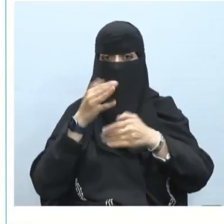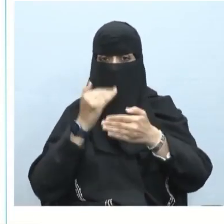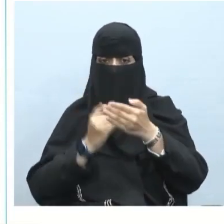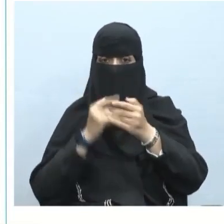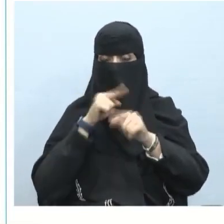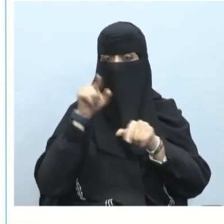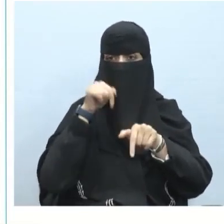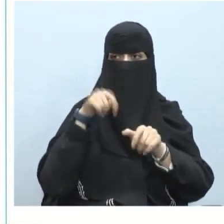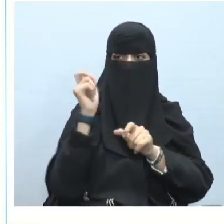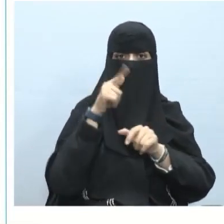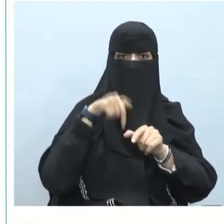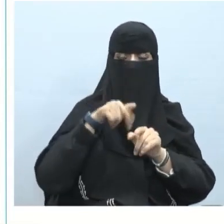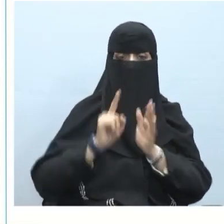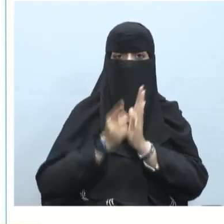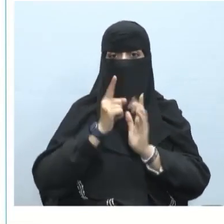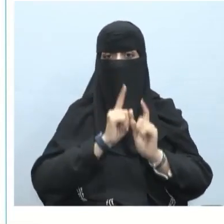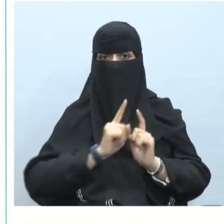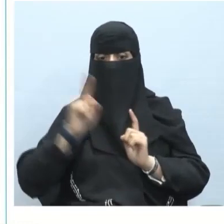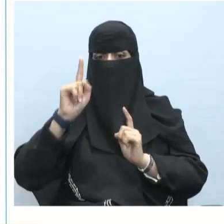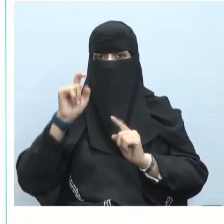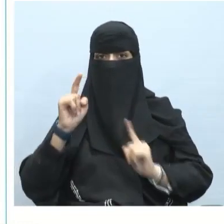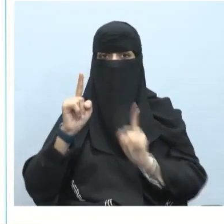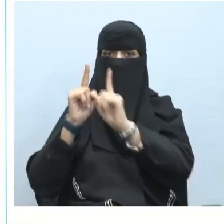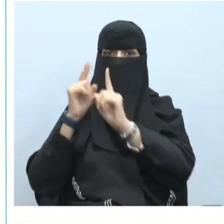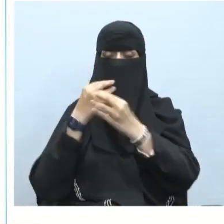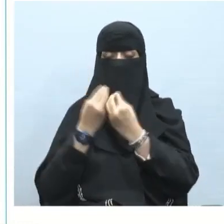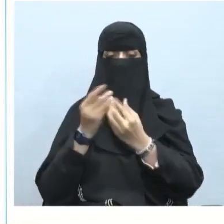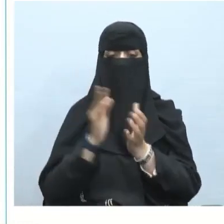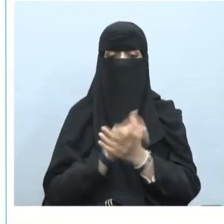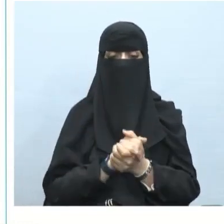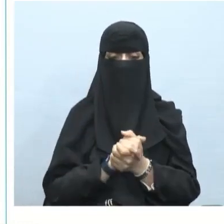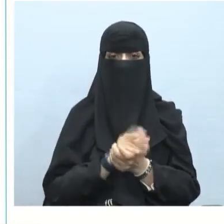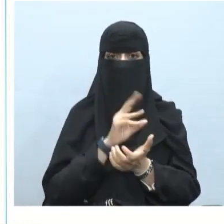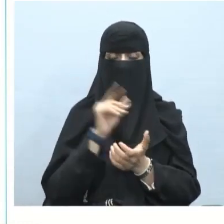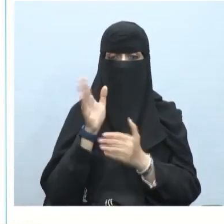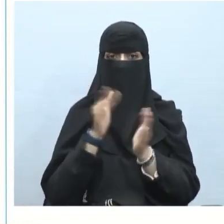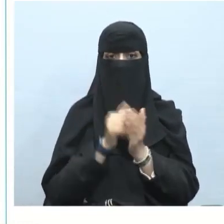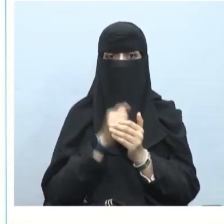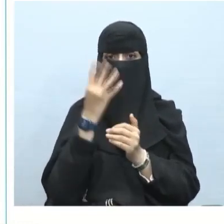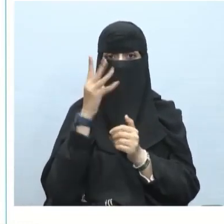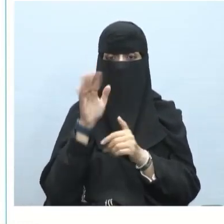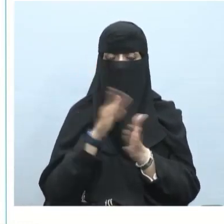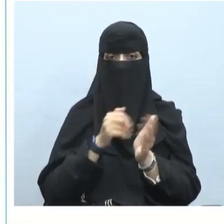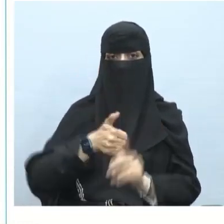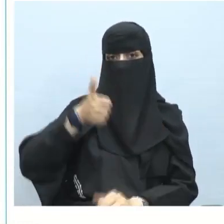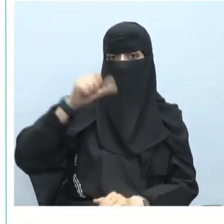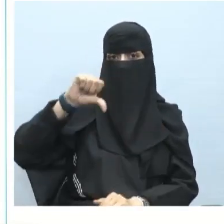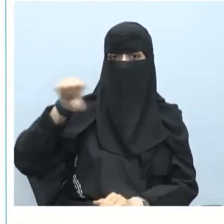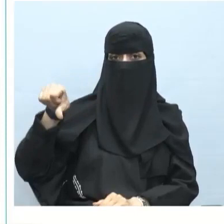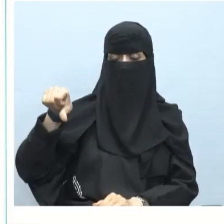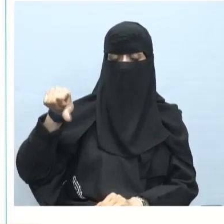ليس مباشرة كحرف العطف نلاحظ الحرف الرابع وهو أو